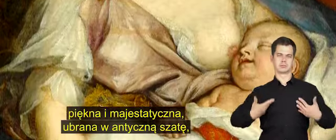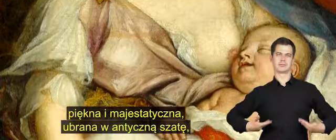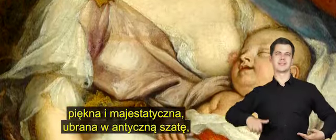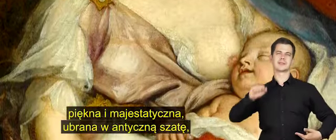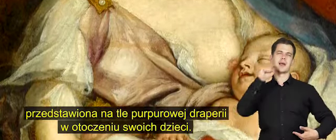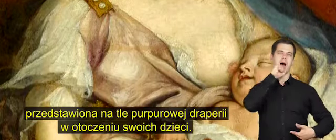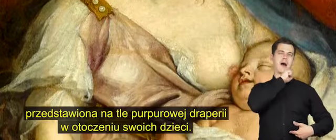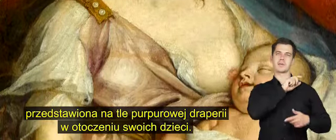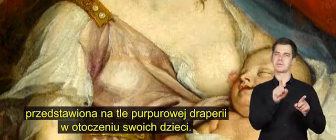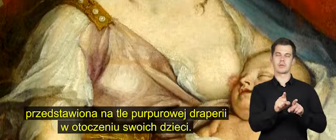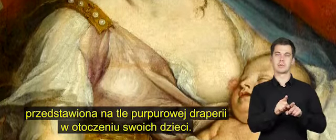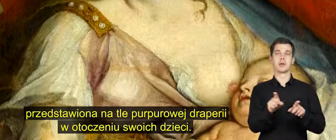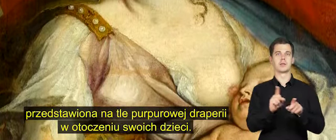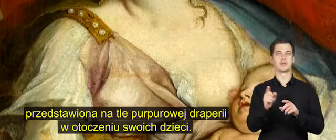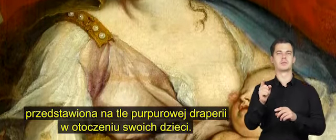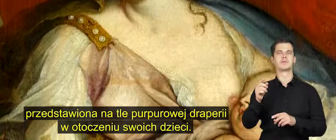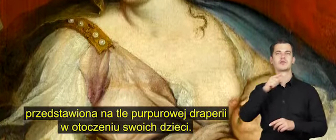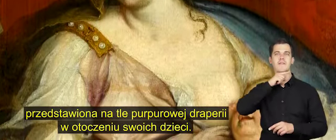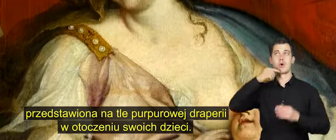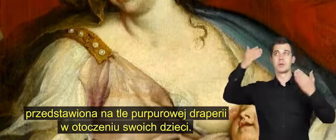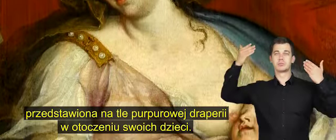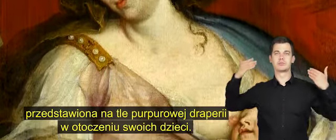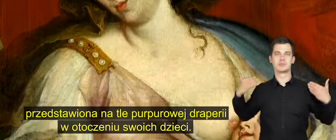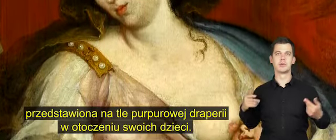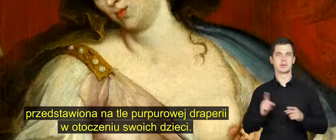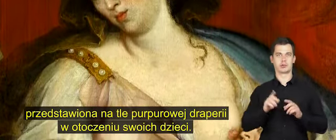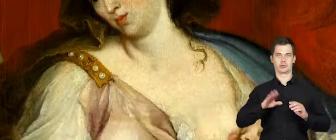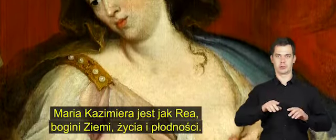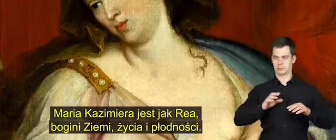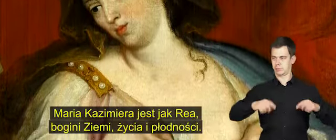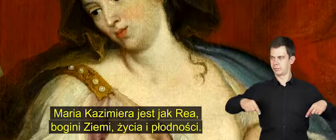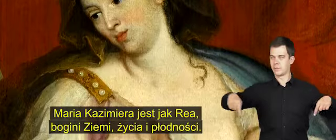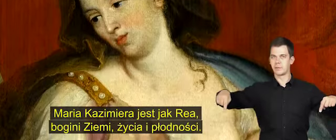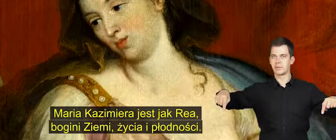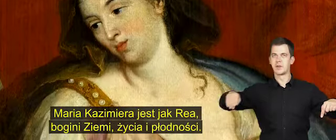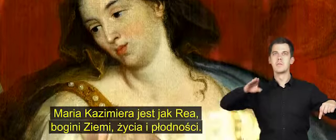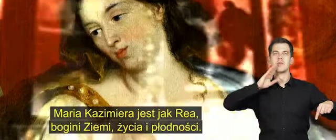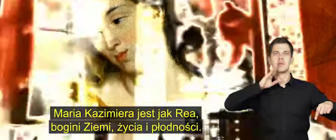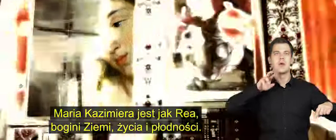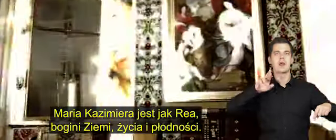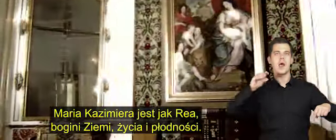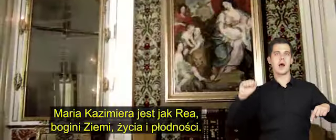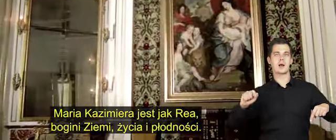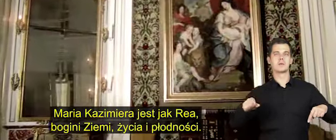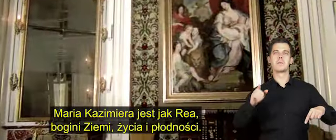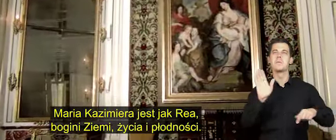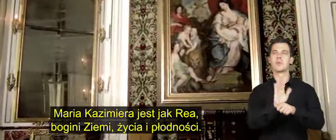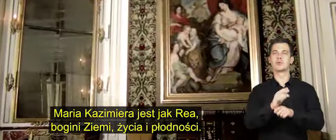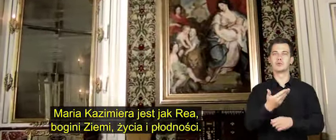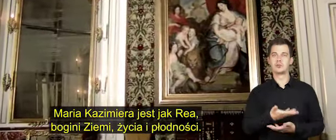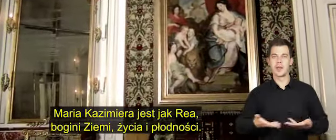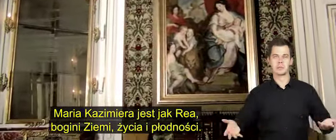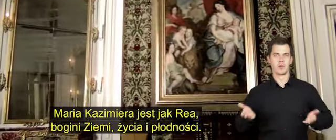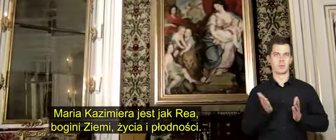antyczną szatę, przedstawiona na tle purpurowej draperii w otoczeniu swoich dzieci. Maria Kazimiera jest jak rea, bogini ziemi,